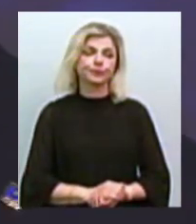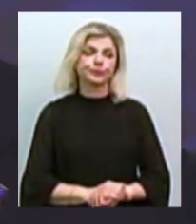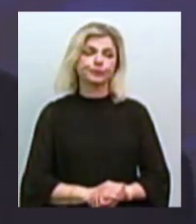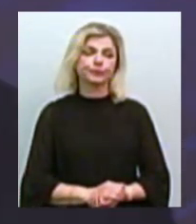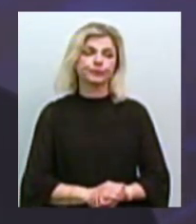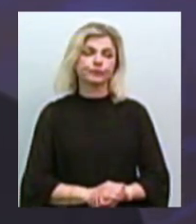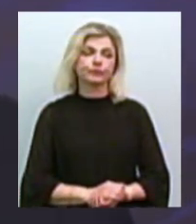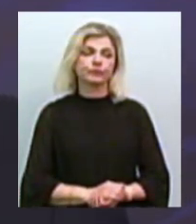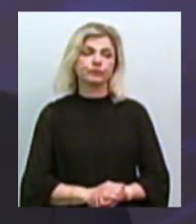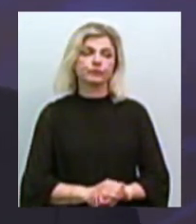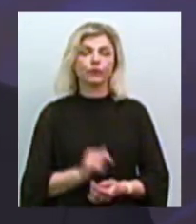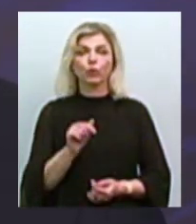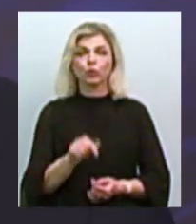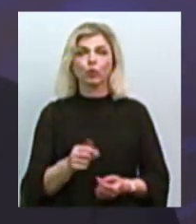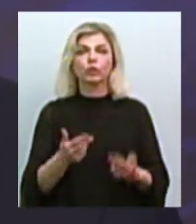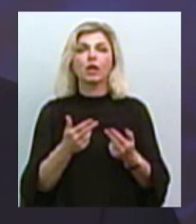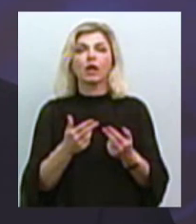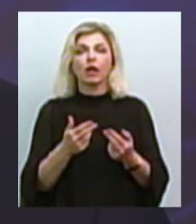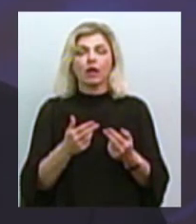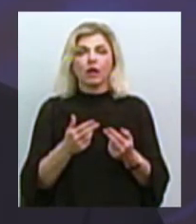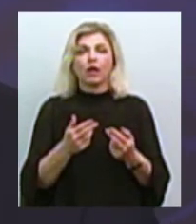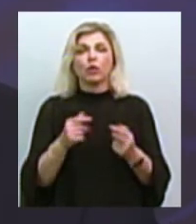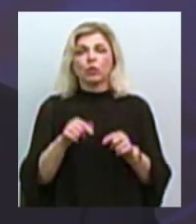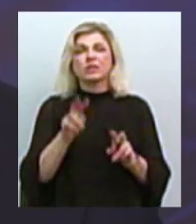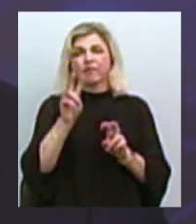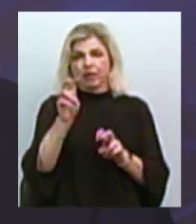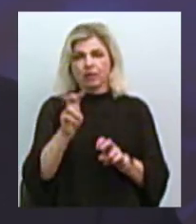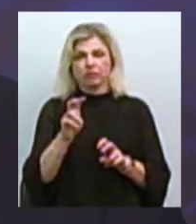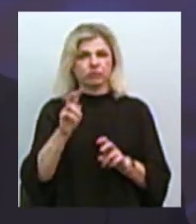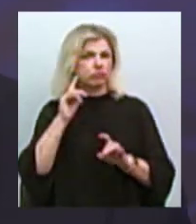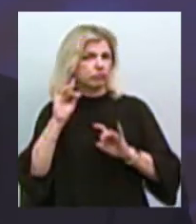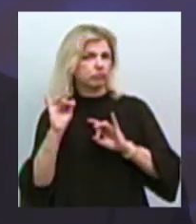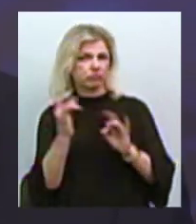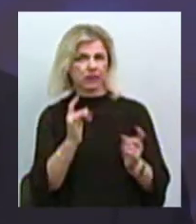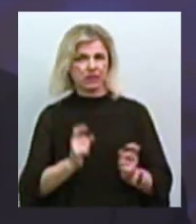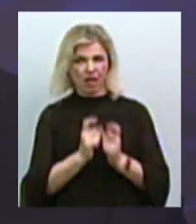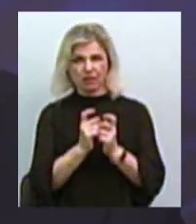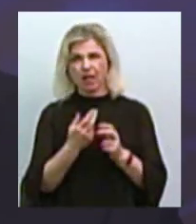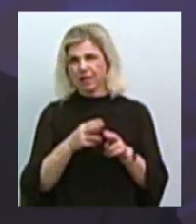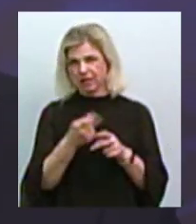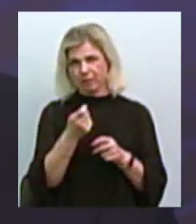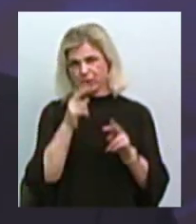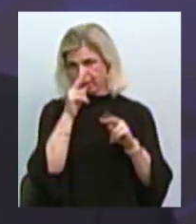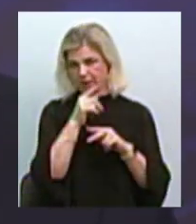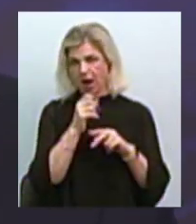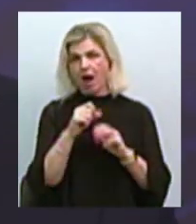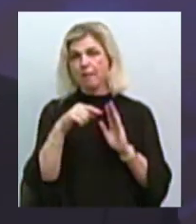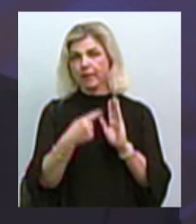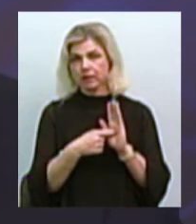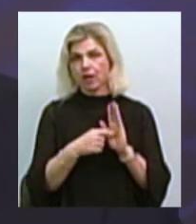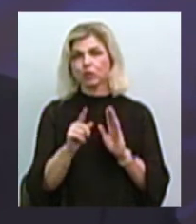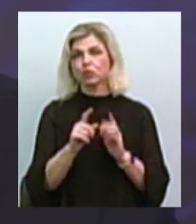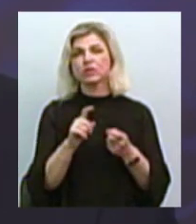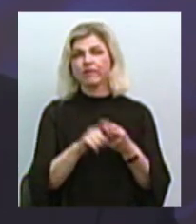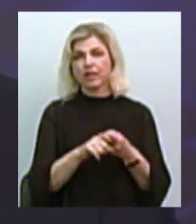Тут визначення гучні скандали я б вважав не зовсім доречним. А те питання, яке стосується саме пана